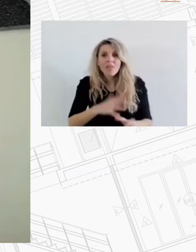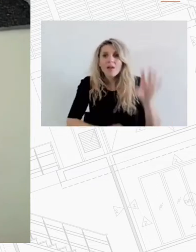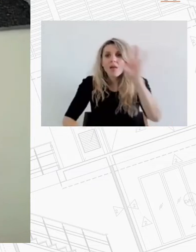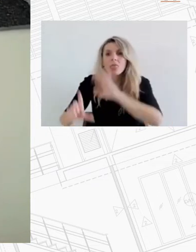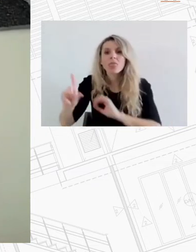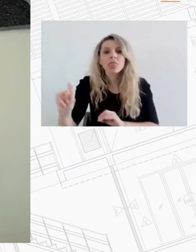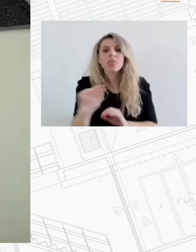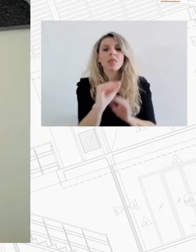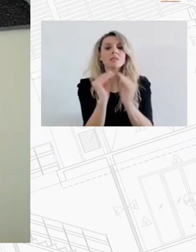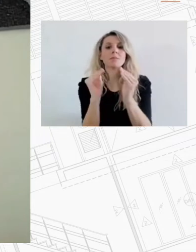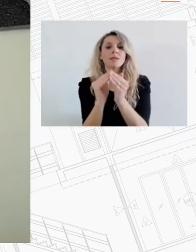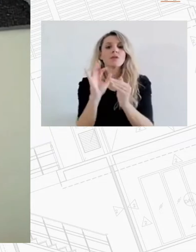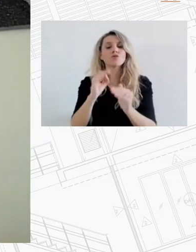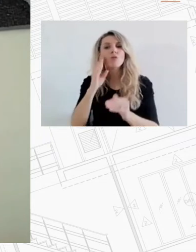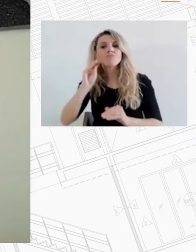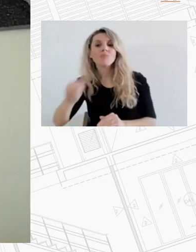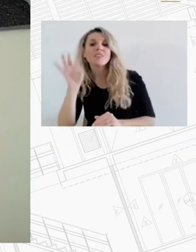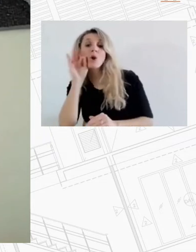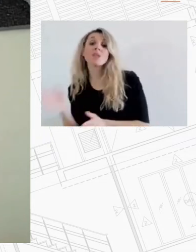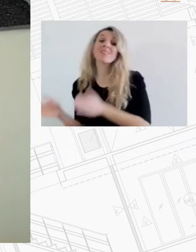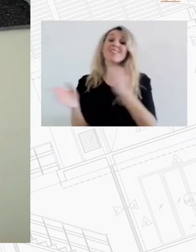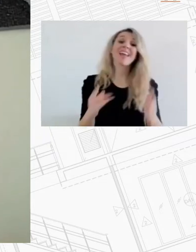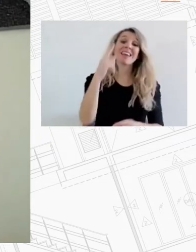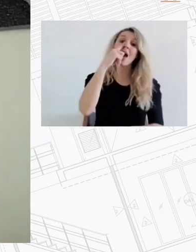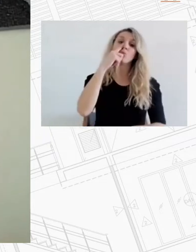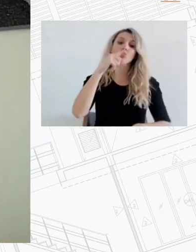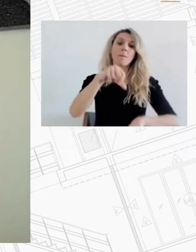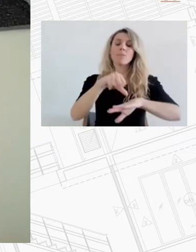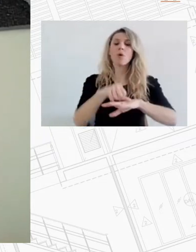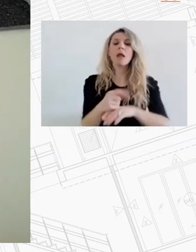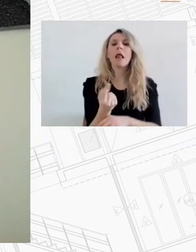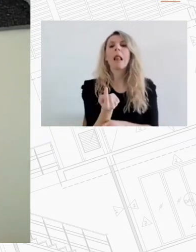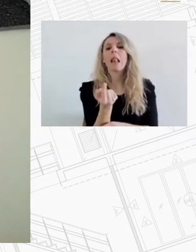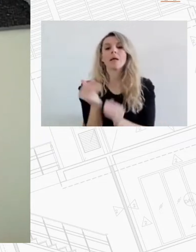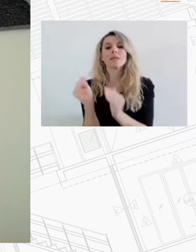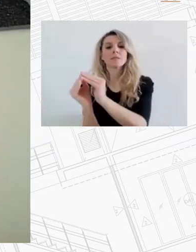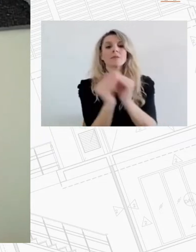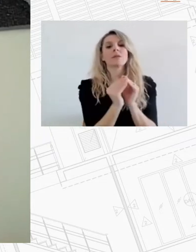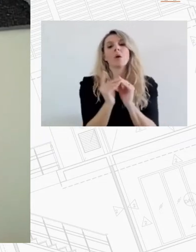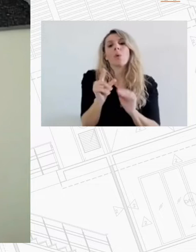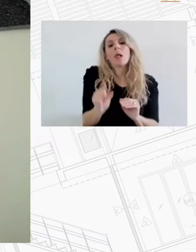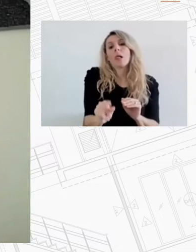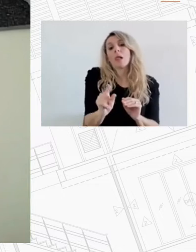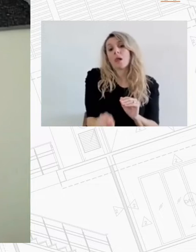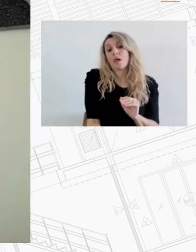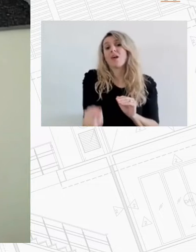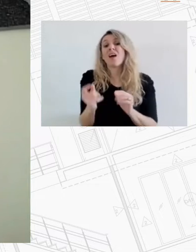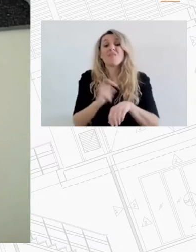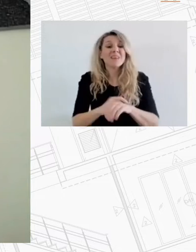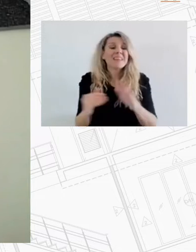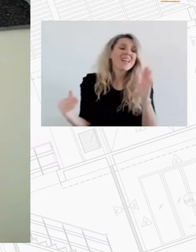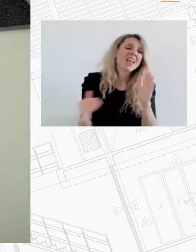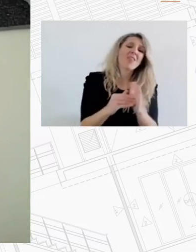Δεσσαλονίκη και στην Άουσα είναι εξαιρετικά περιορισμένες όχι μόνο για τους χιλιάδες κατοίκους που εξαρτώνται από τα